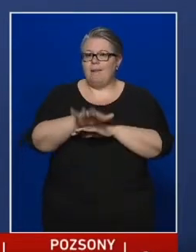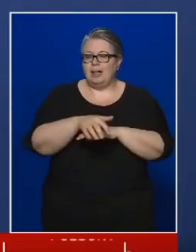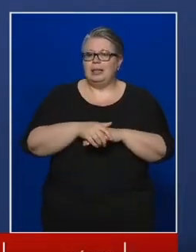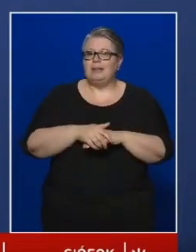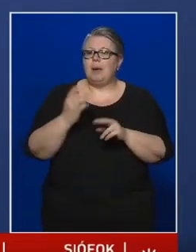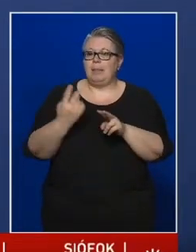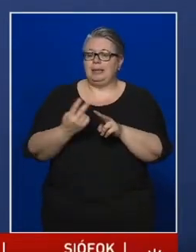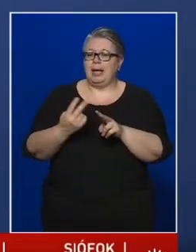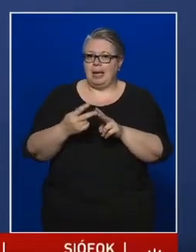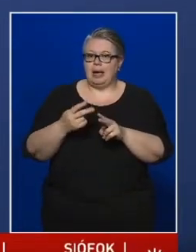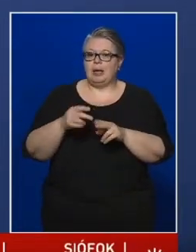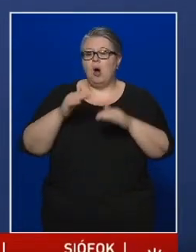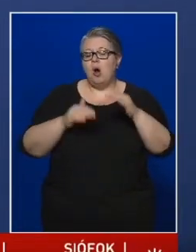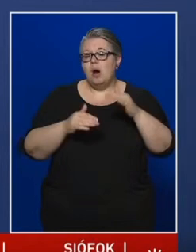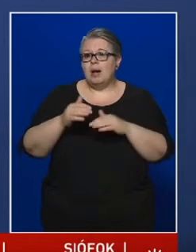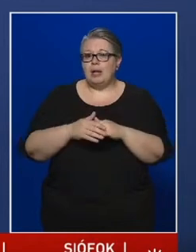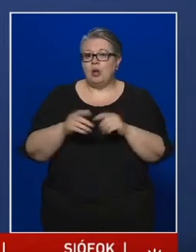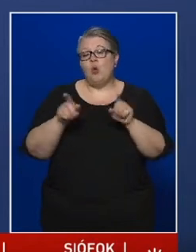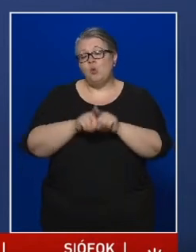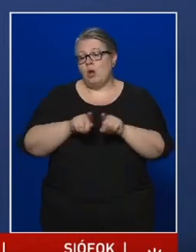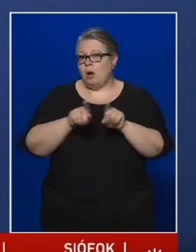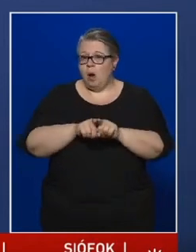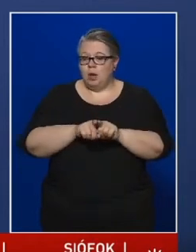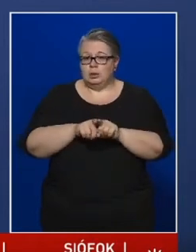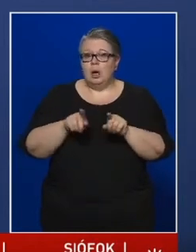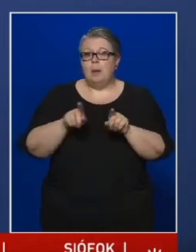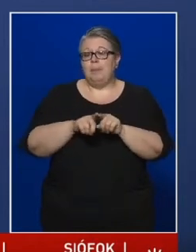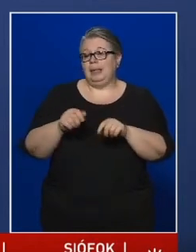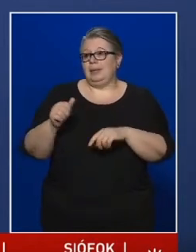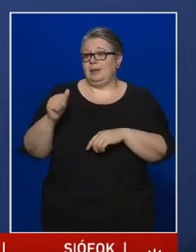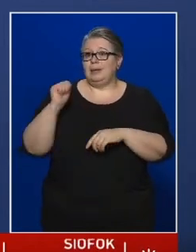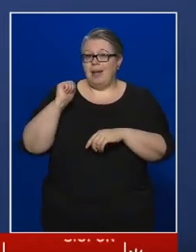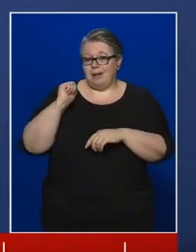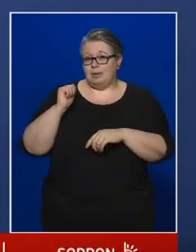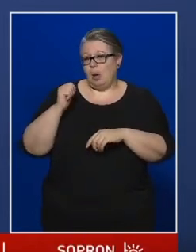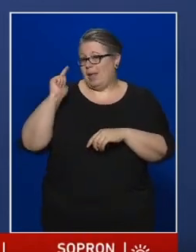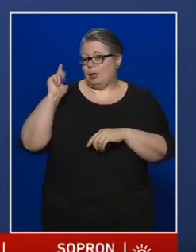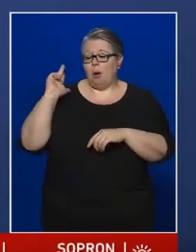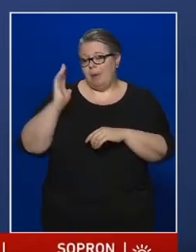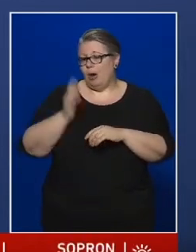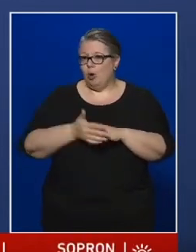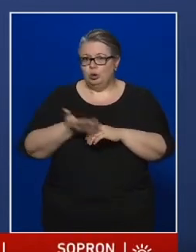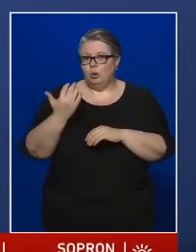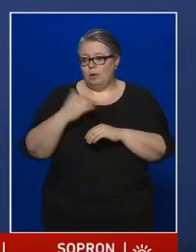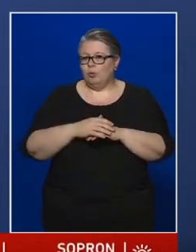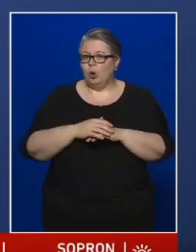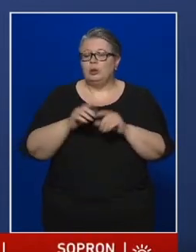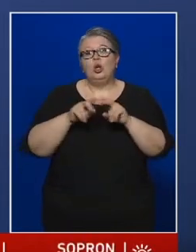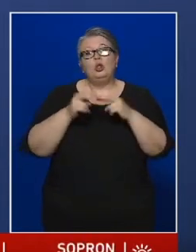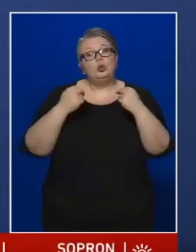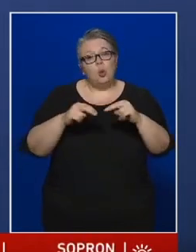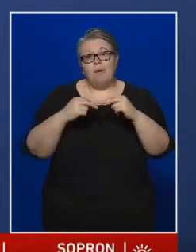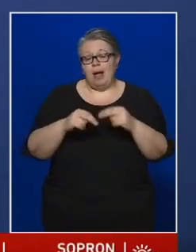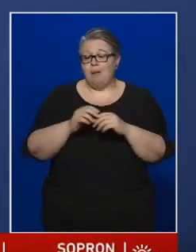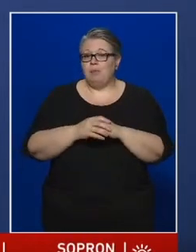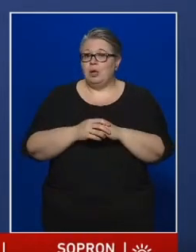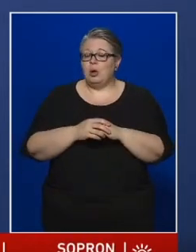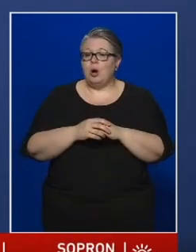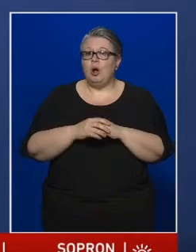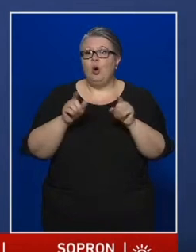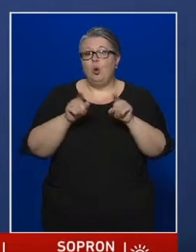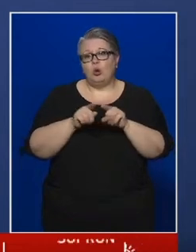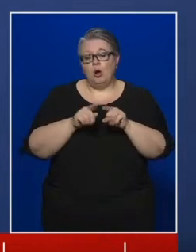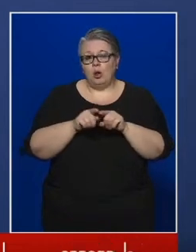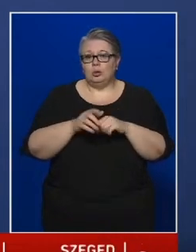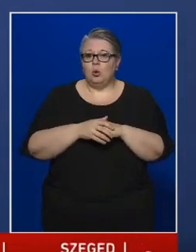megbetegedési arány ugyanaz, mint az elmúlt napokban volt. Tehát továbbra is azok a